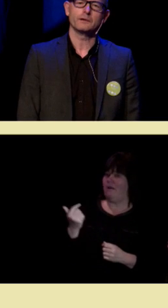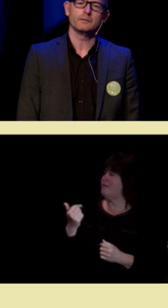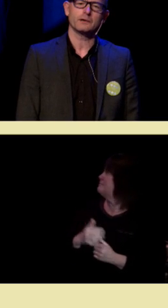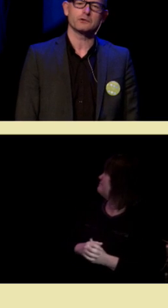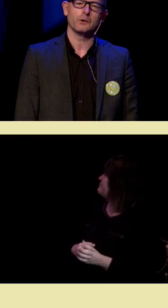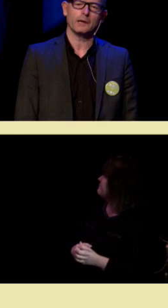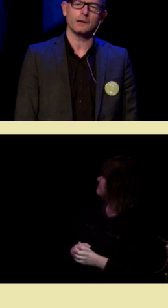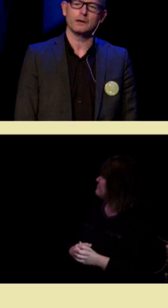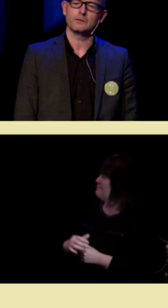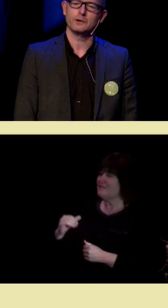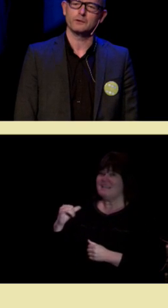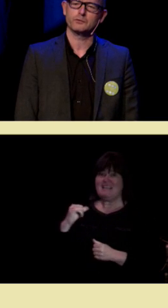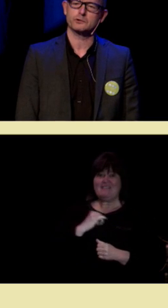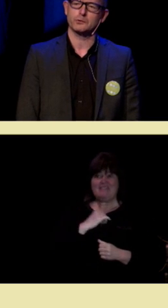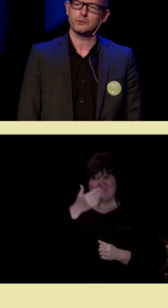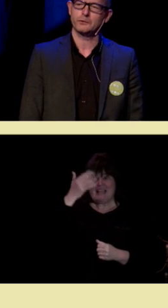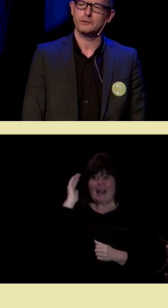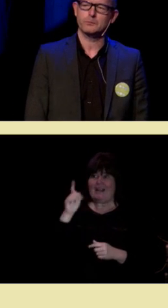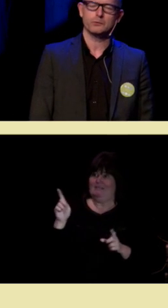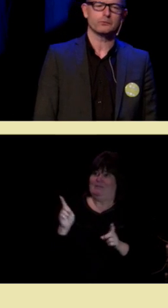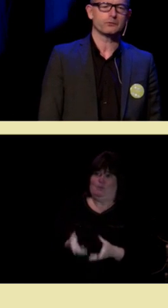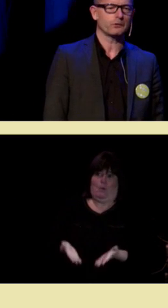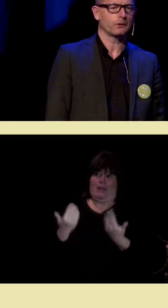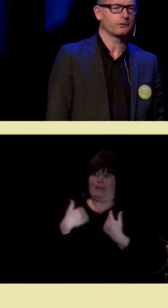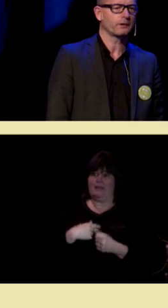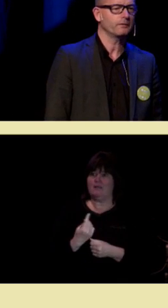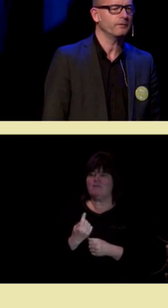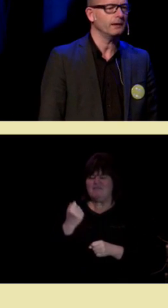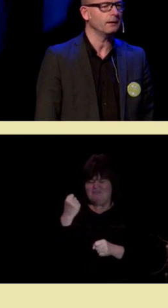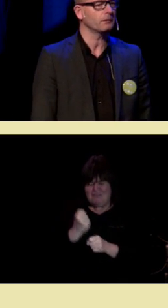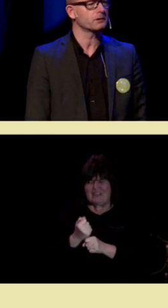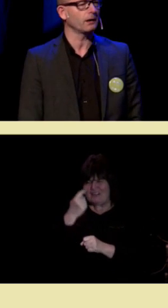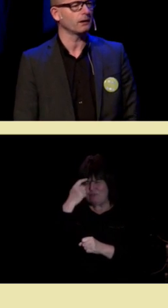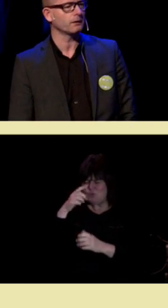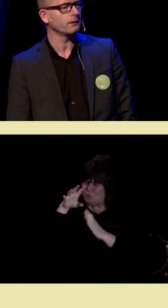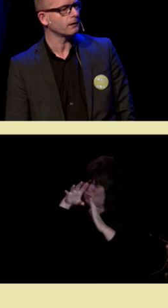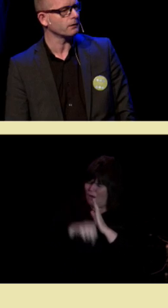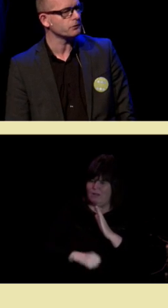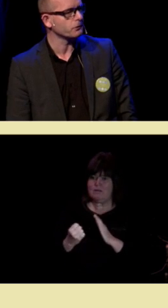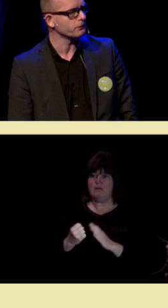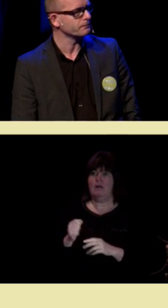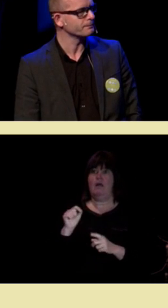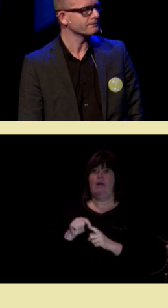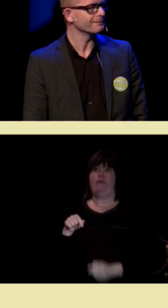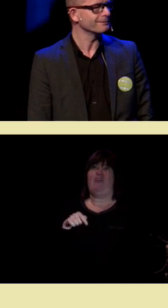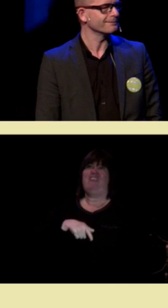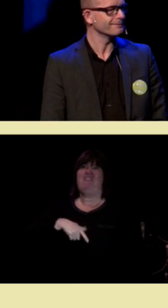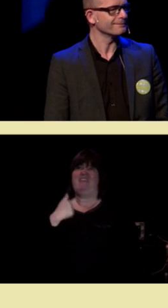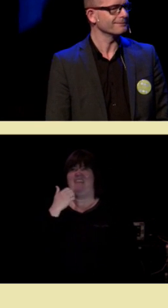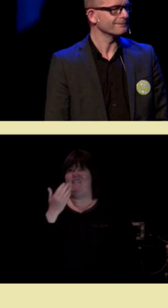Hadde den vært så enkel at vi hadde forstått den til bunns, så hadde vi vært så enkle at vi ikke hadde forstått den.